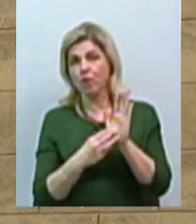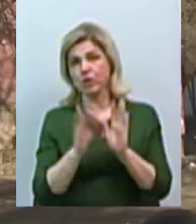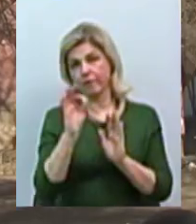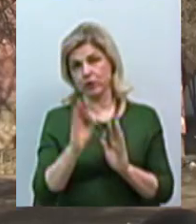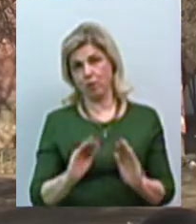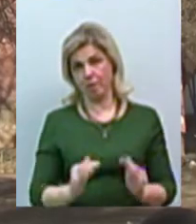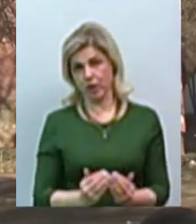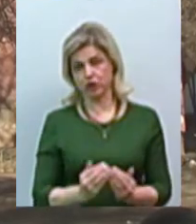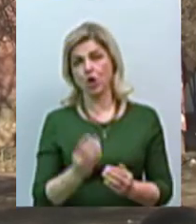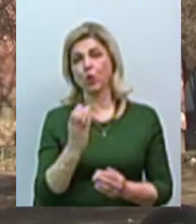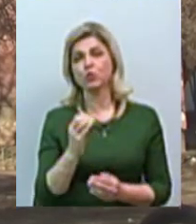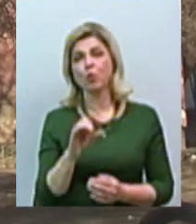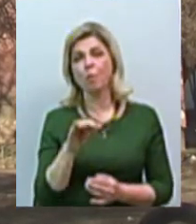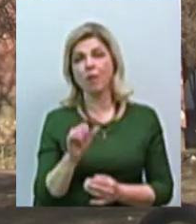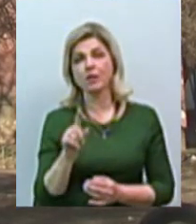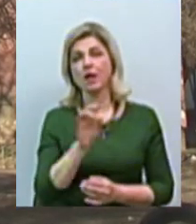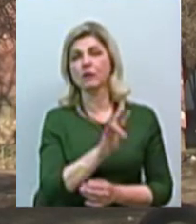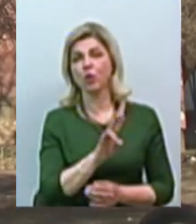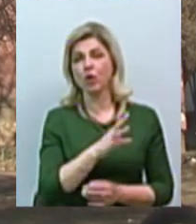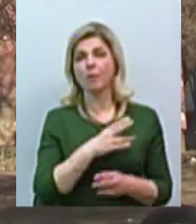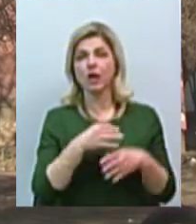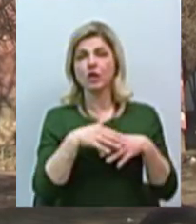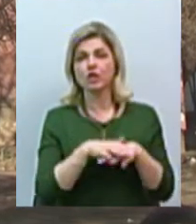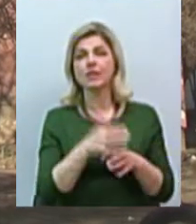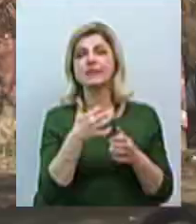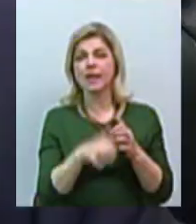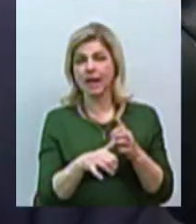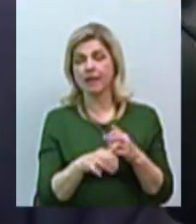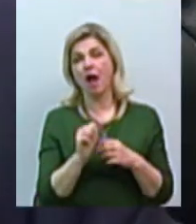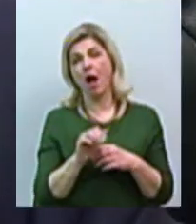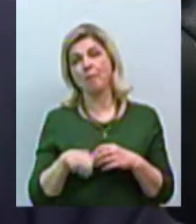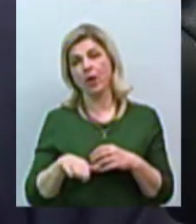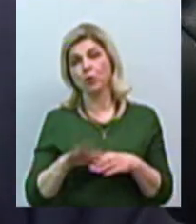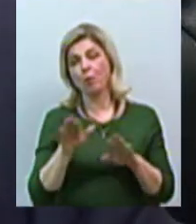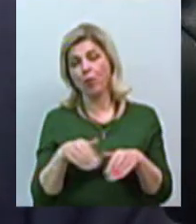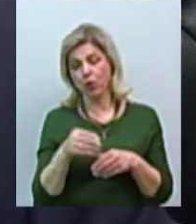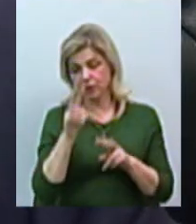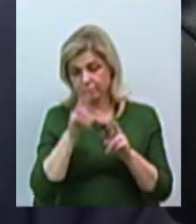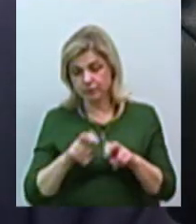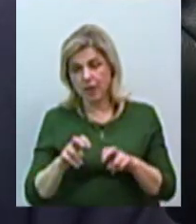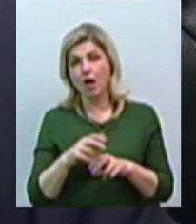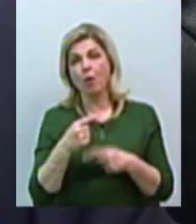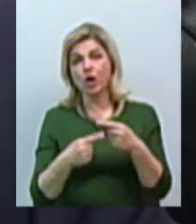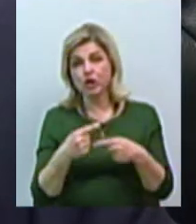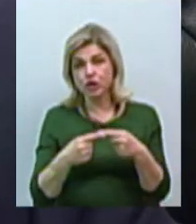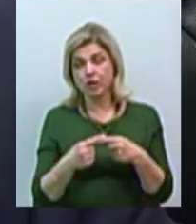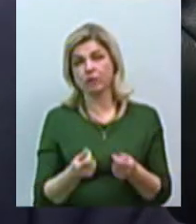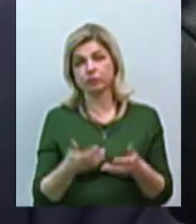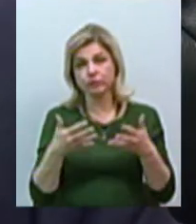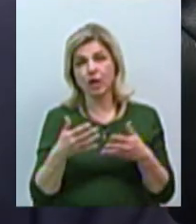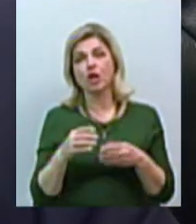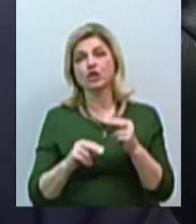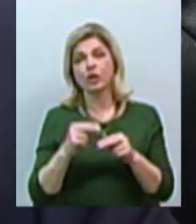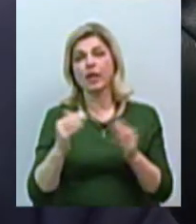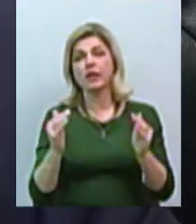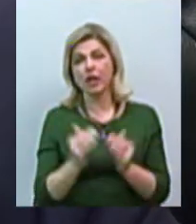менше. Сума за листопад була нарахована за середнім значенням. Але потім, після аналізу показів лічильників, з'ясувалося, через зниження